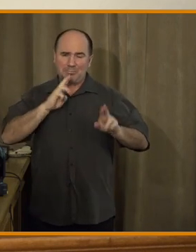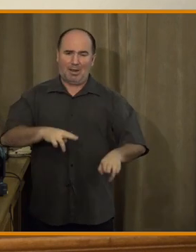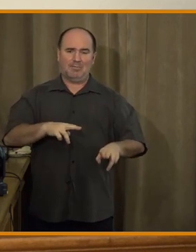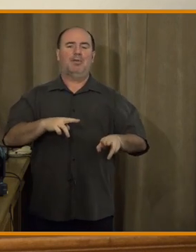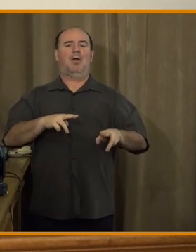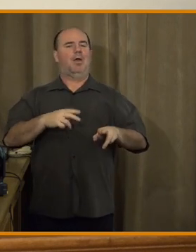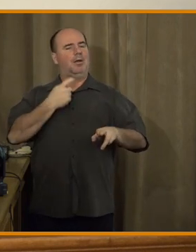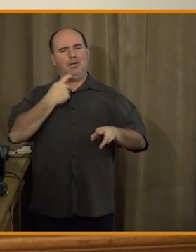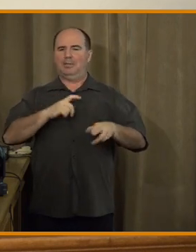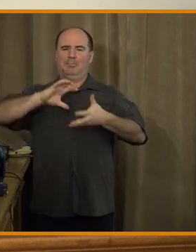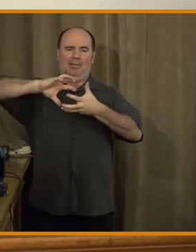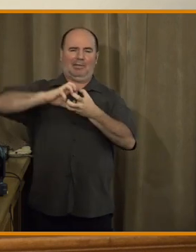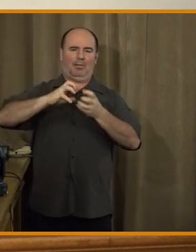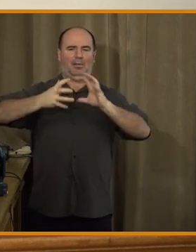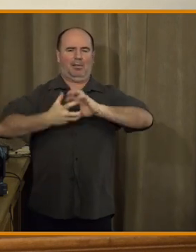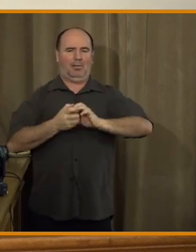nedewalvovali.